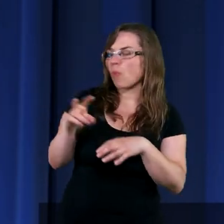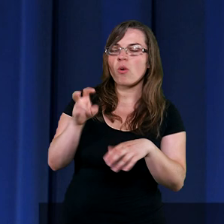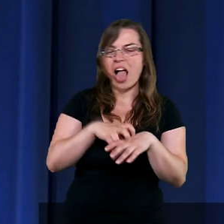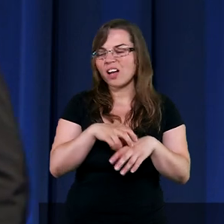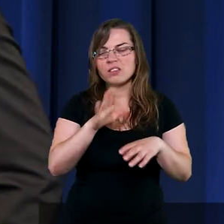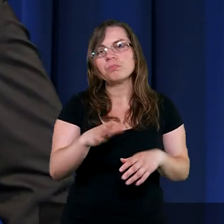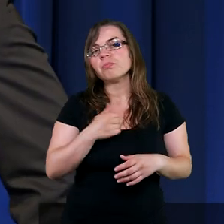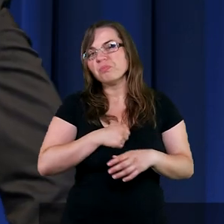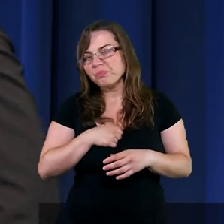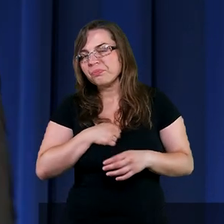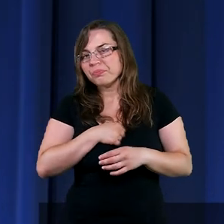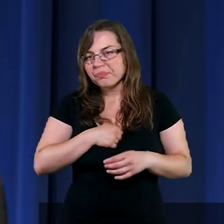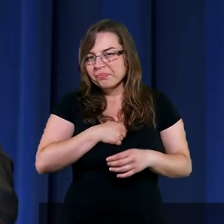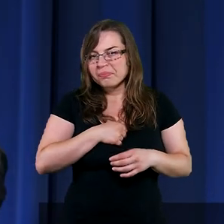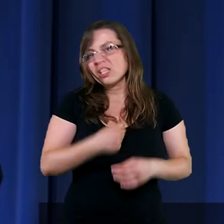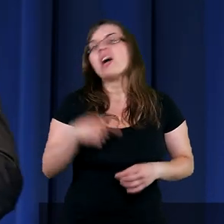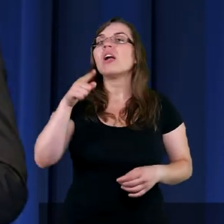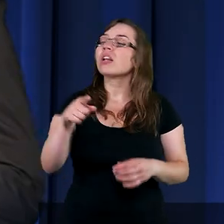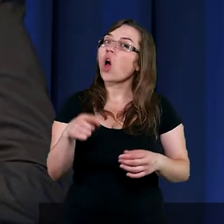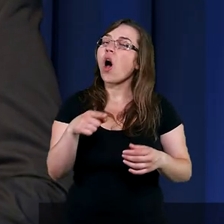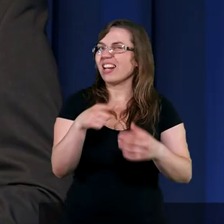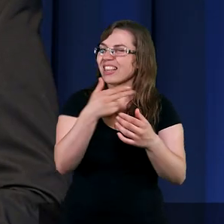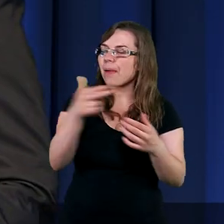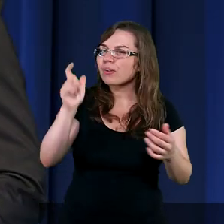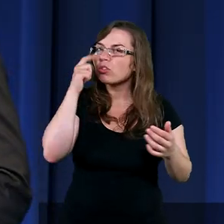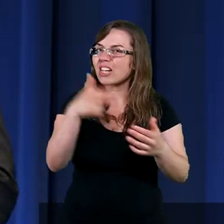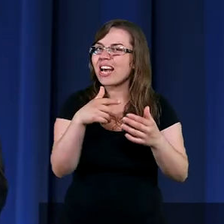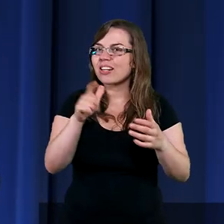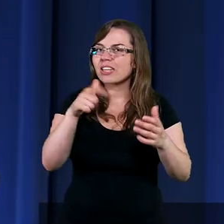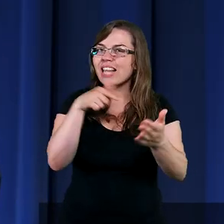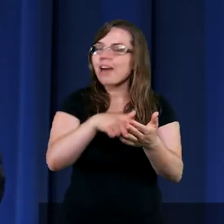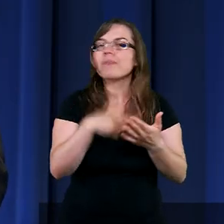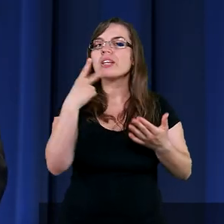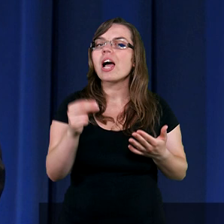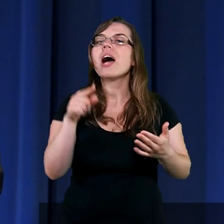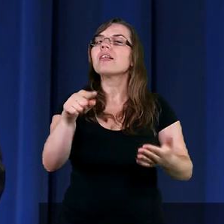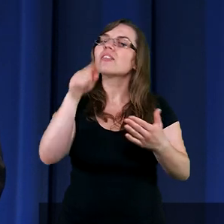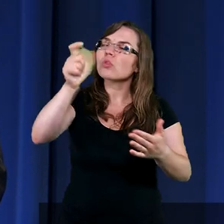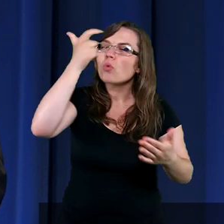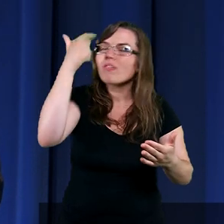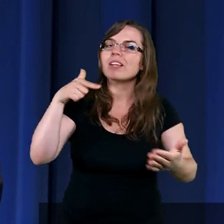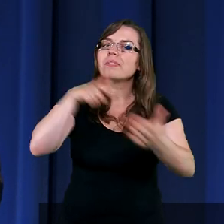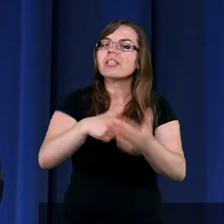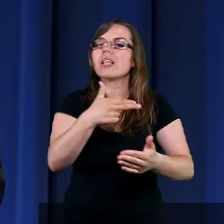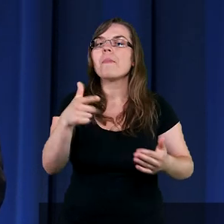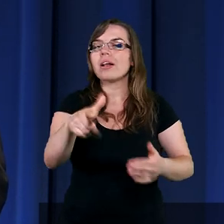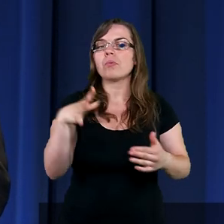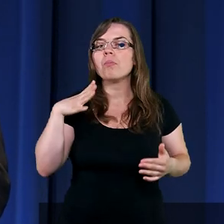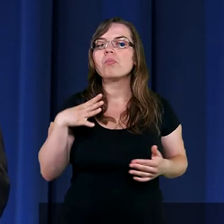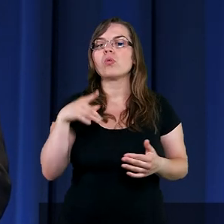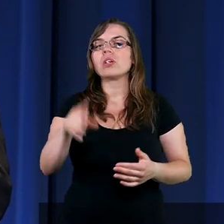ale nie to było sednem tego, czym się martwiła. Sednem tego, czym się martwiła, był